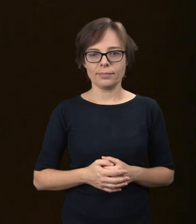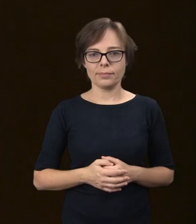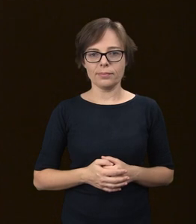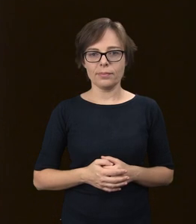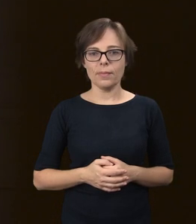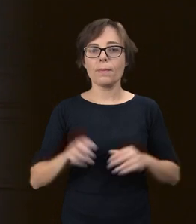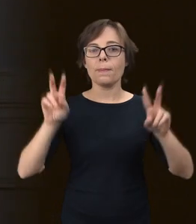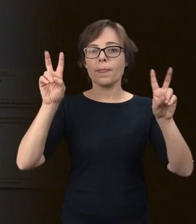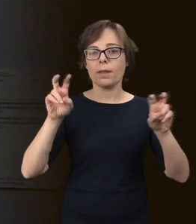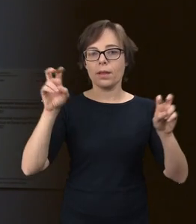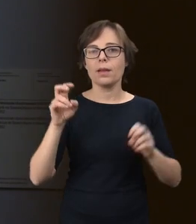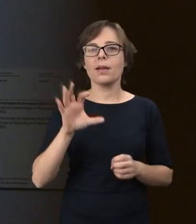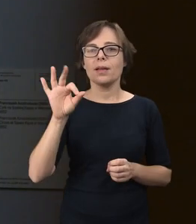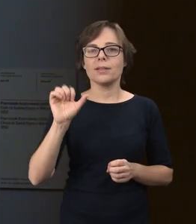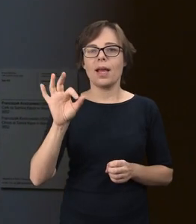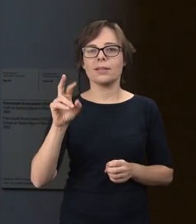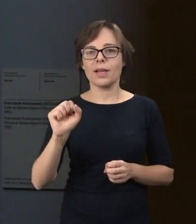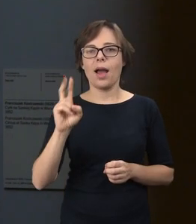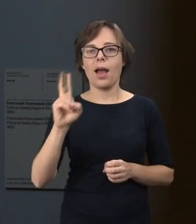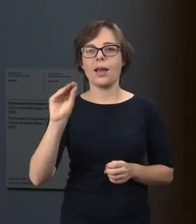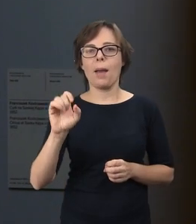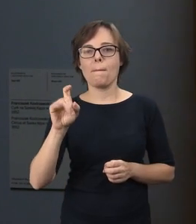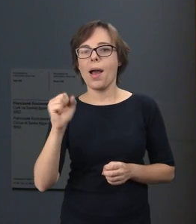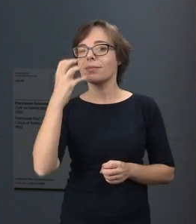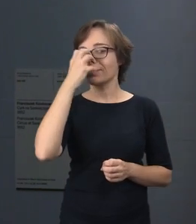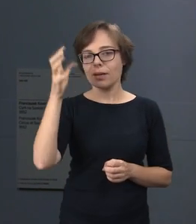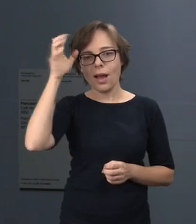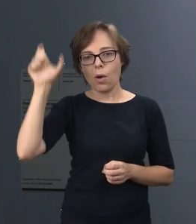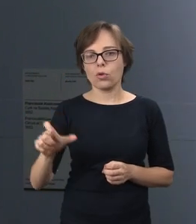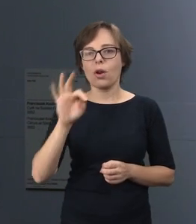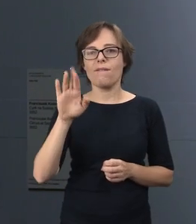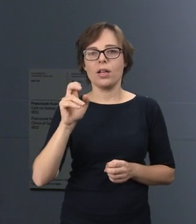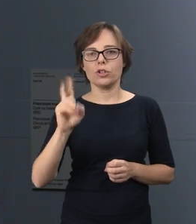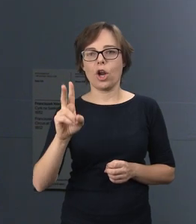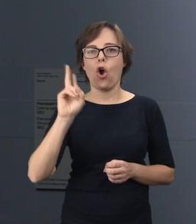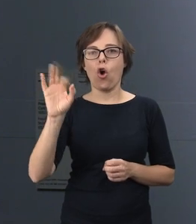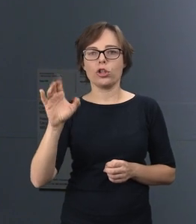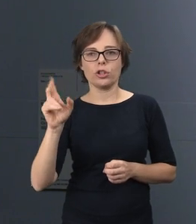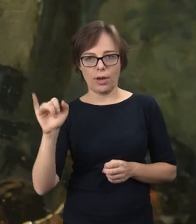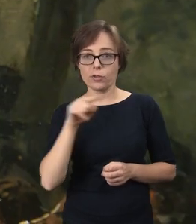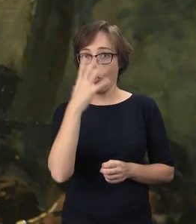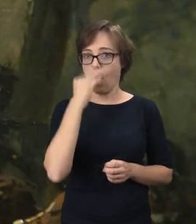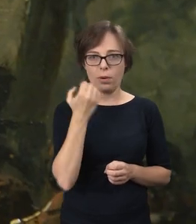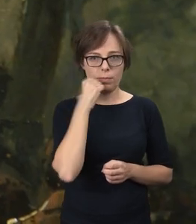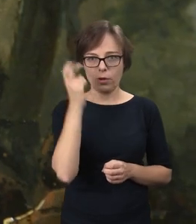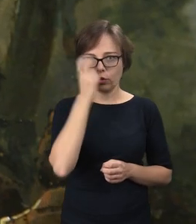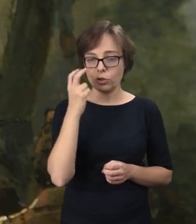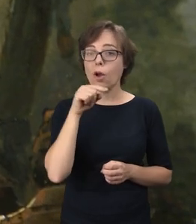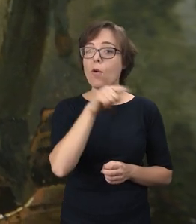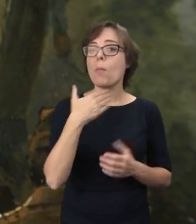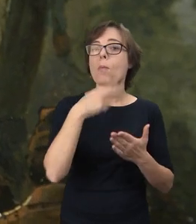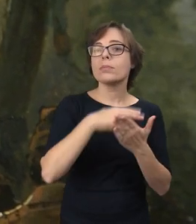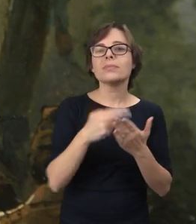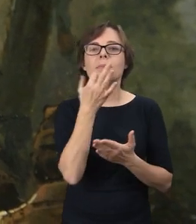Cyrk na Saskiej Kępie to obraz autorstwa Franciszka Kostrzewskiego. Ma on bardzo ciekawą historię. Powstał jako